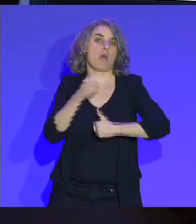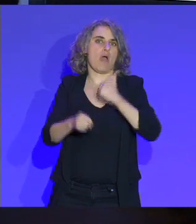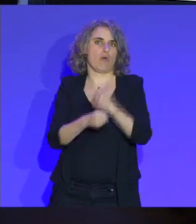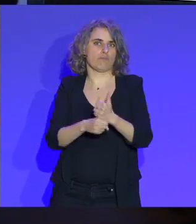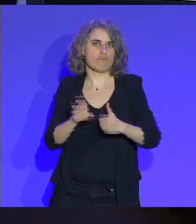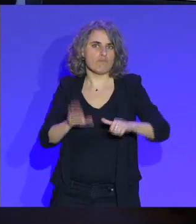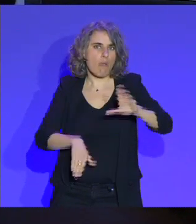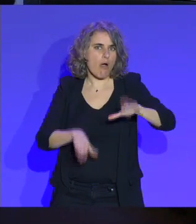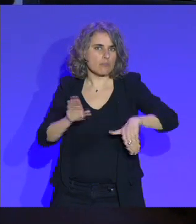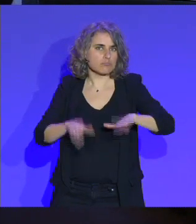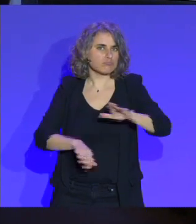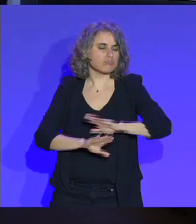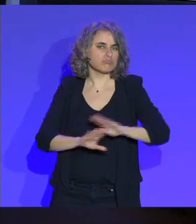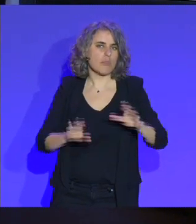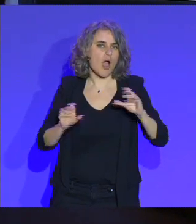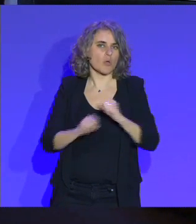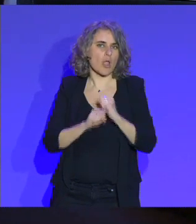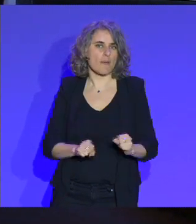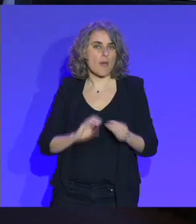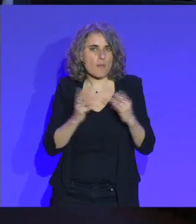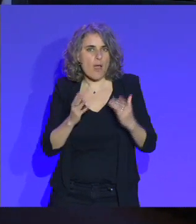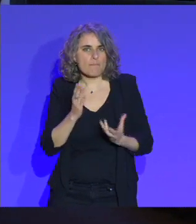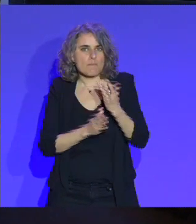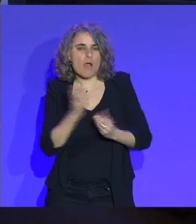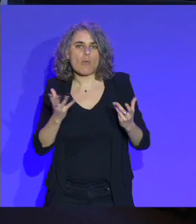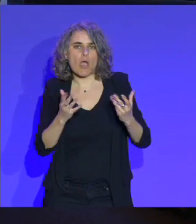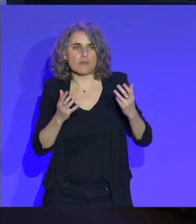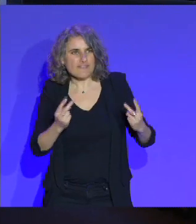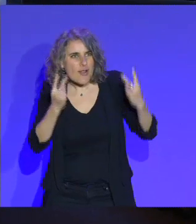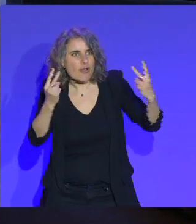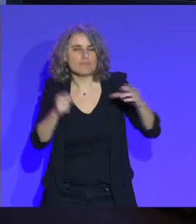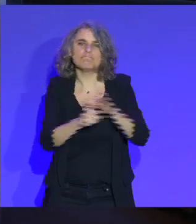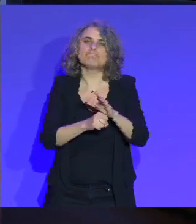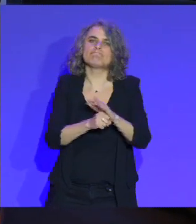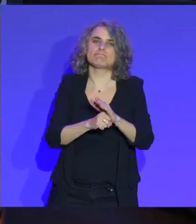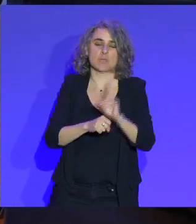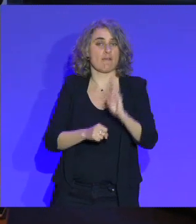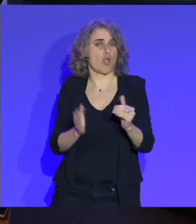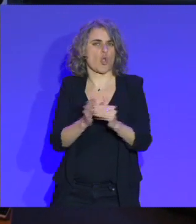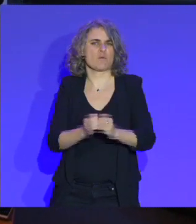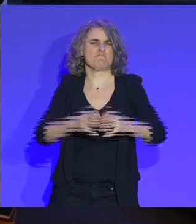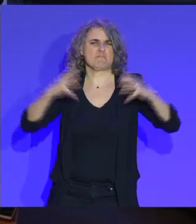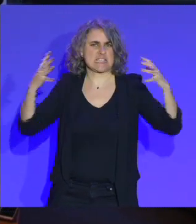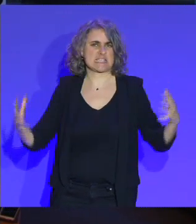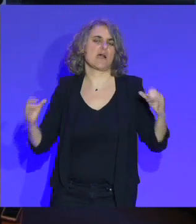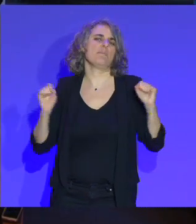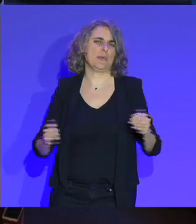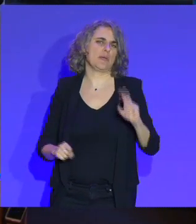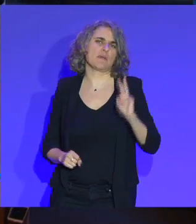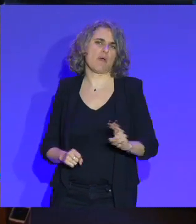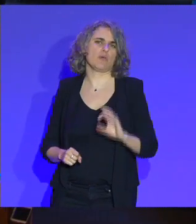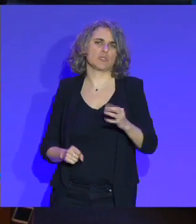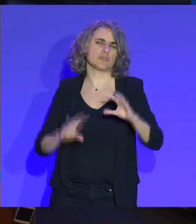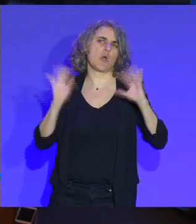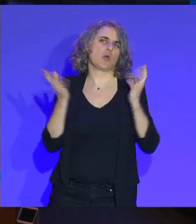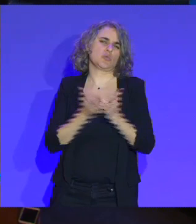très, très bien. Ça manque de valorisation. On pourrait parfaitement massifier le service public, le service civique à